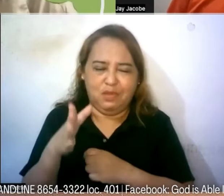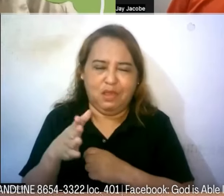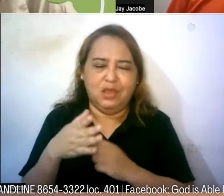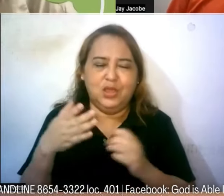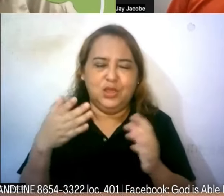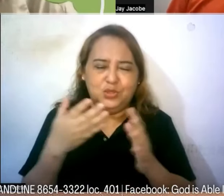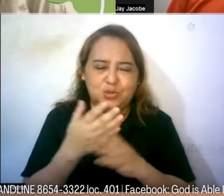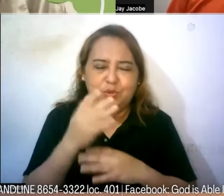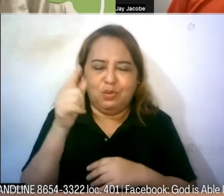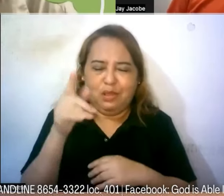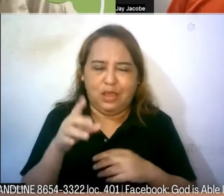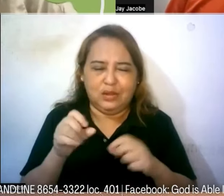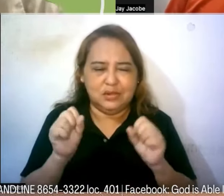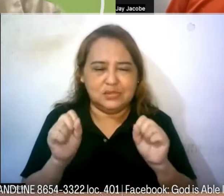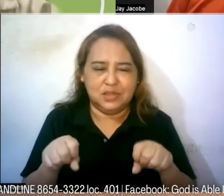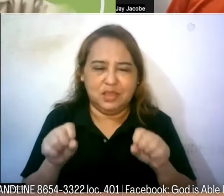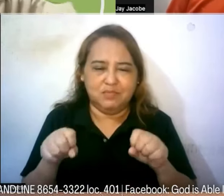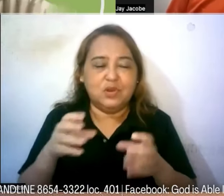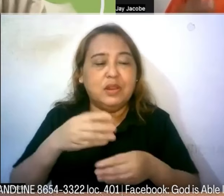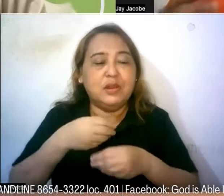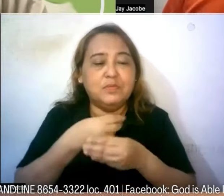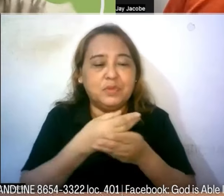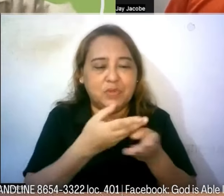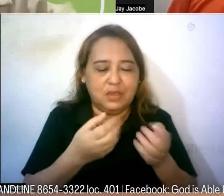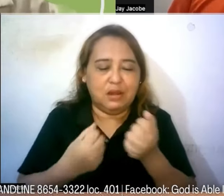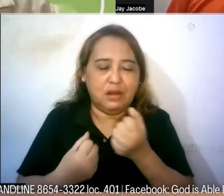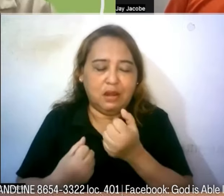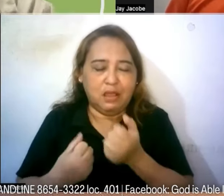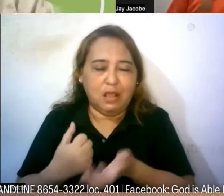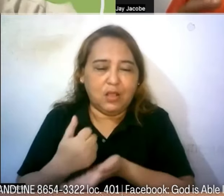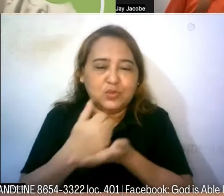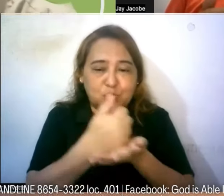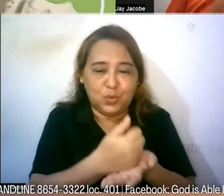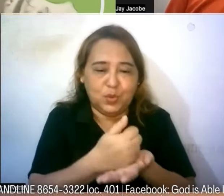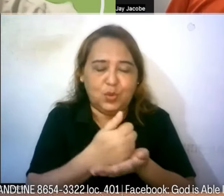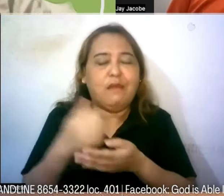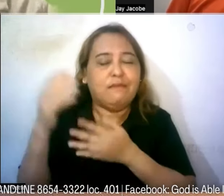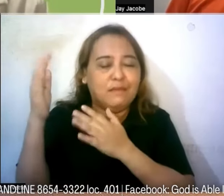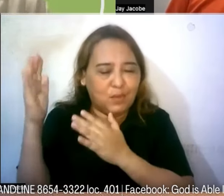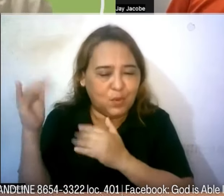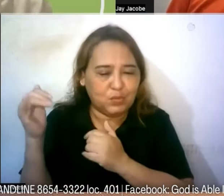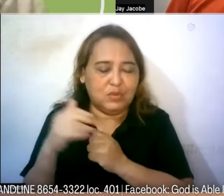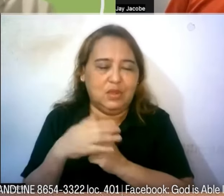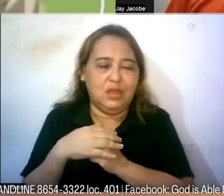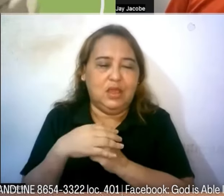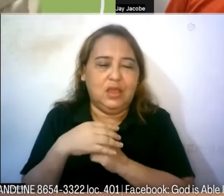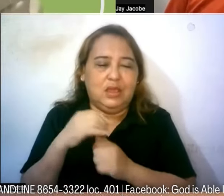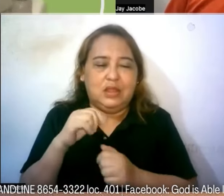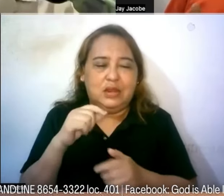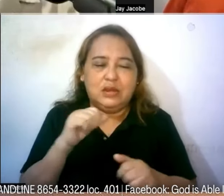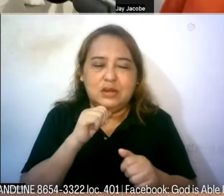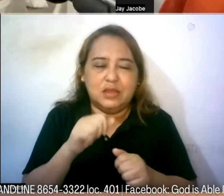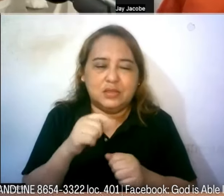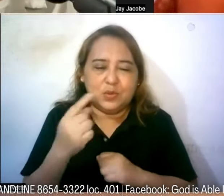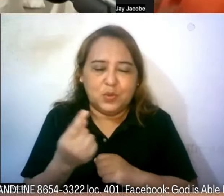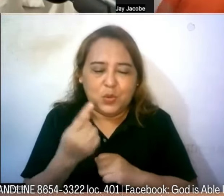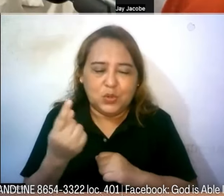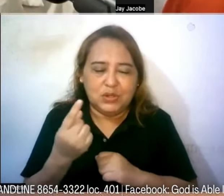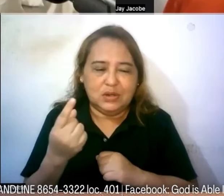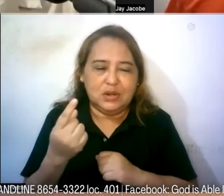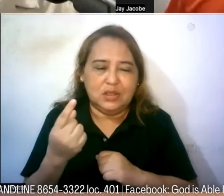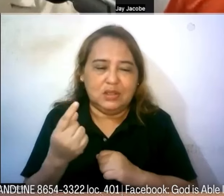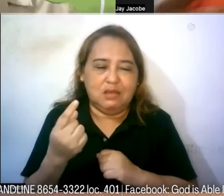able na talagang nagbibigay po ng tulong at umaasa po siya na hindi lamang po yun ang maibibigay hindi yung spiritual na